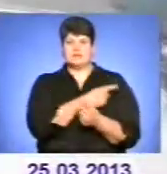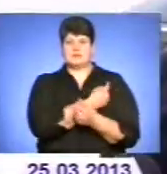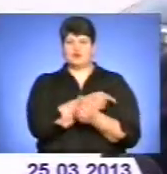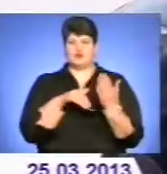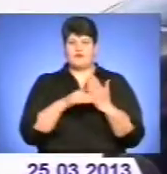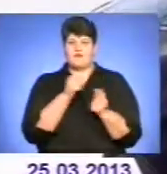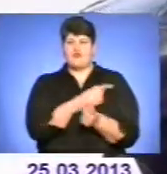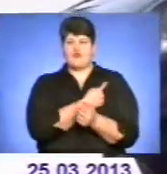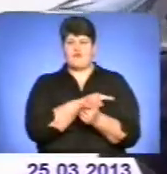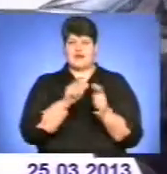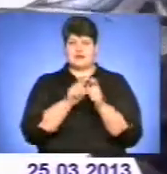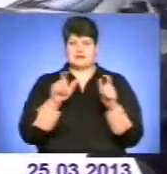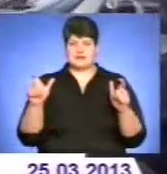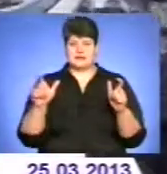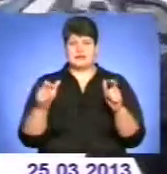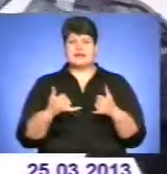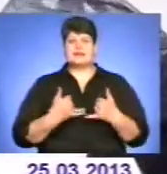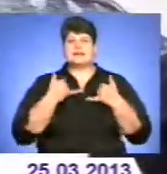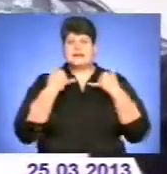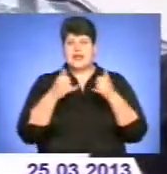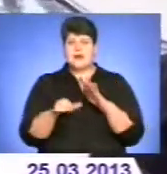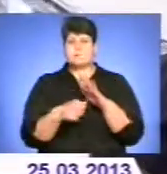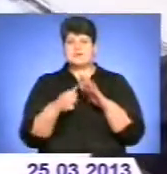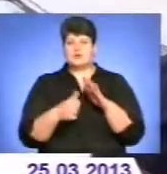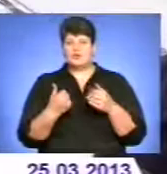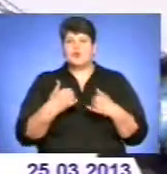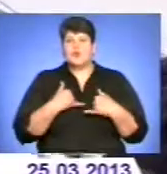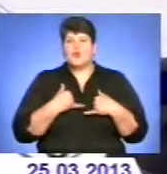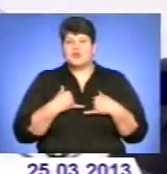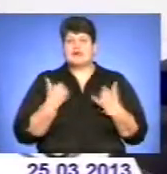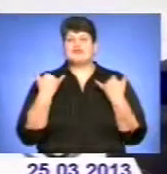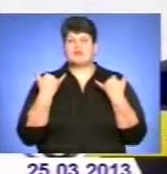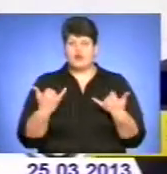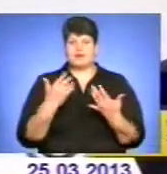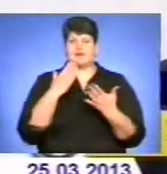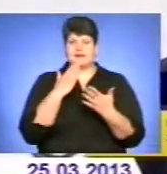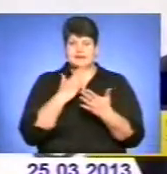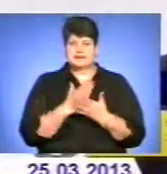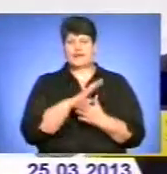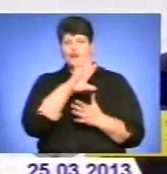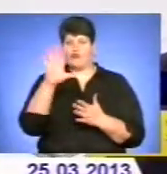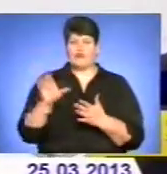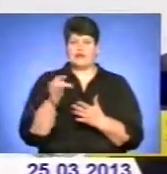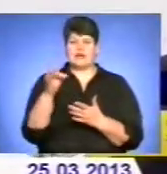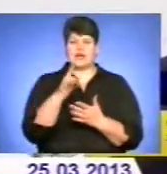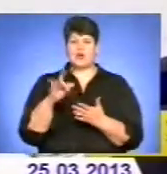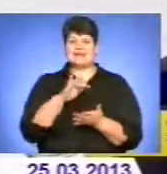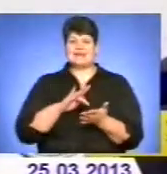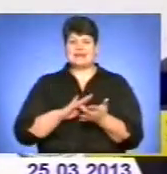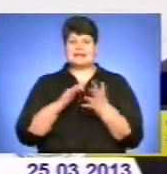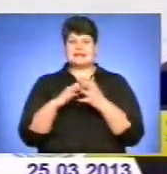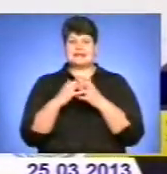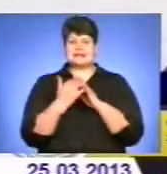Для безпритульних у нас на сьогодні передбачені у всіх районних центрах і селищах